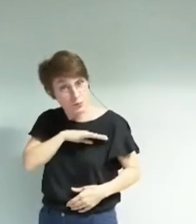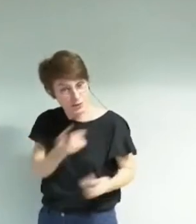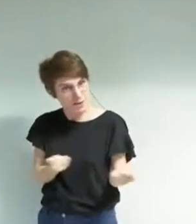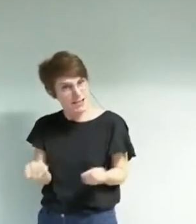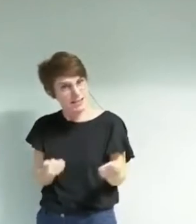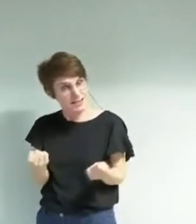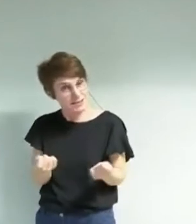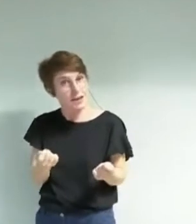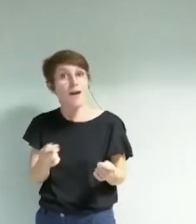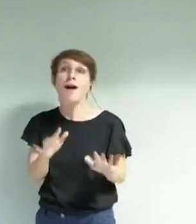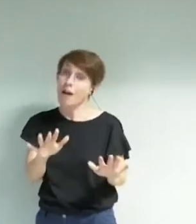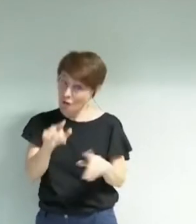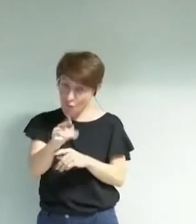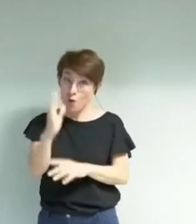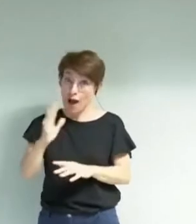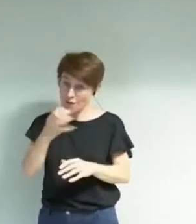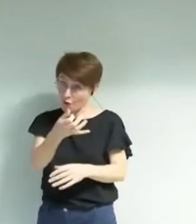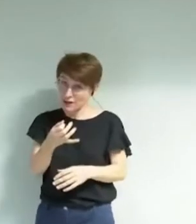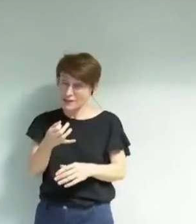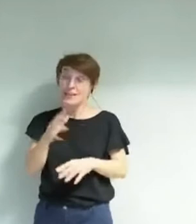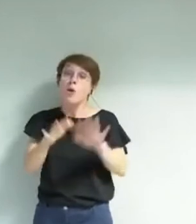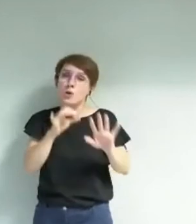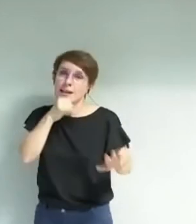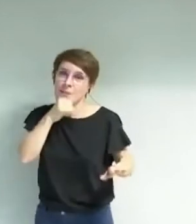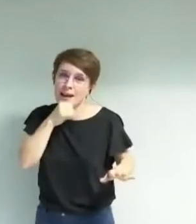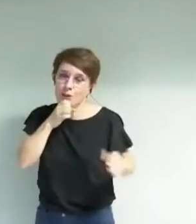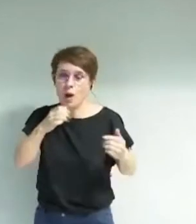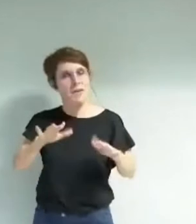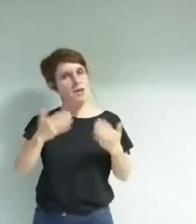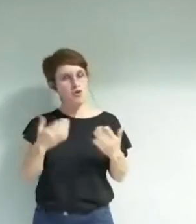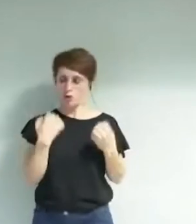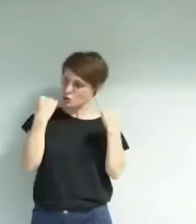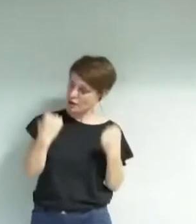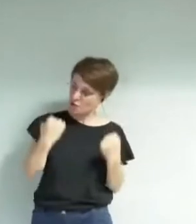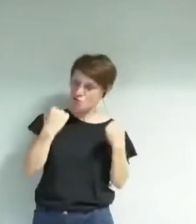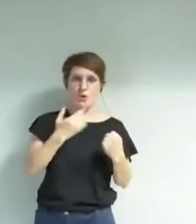il a parfois été maladroit. Mais aujourd'hui, on a un socle sur lequel on peut s'appuyer.